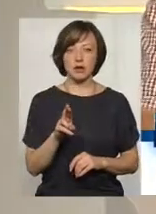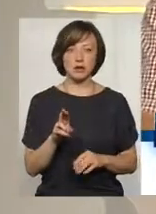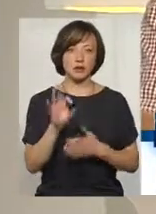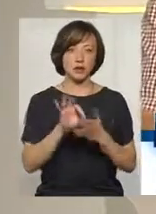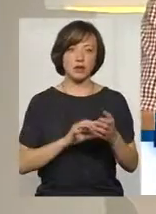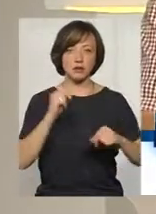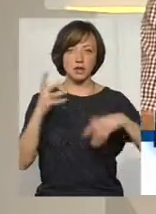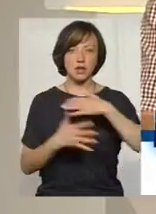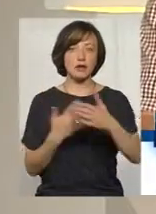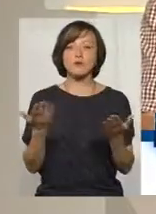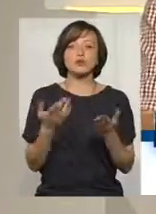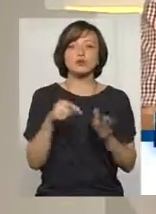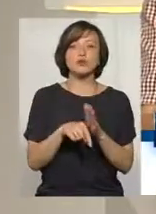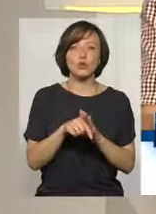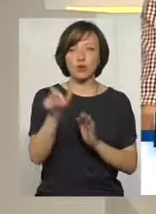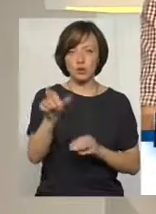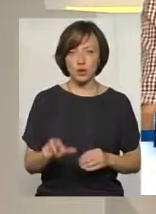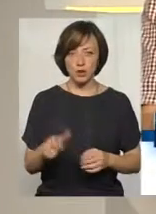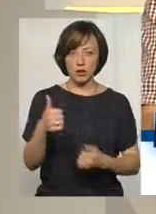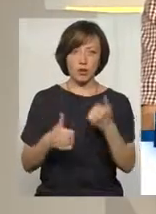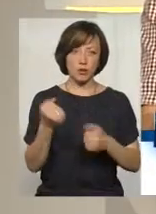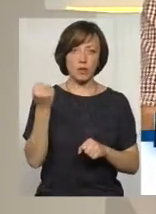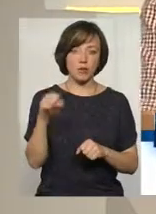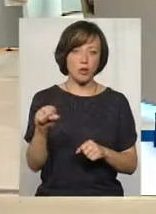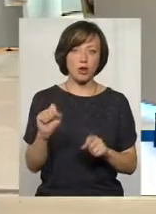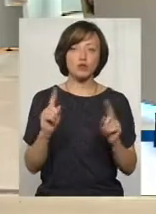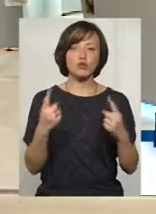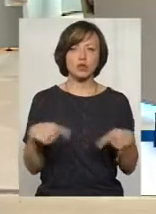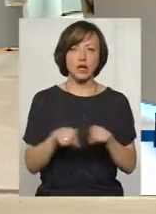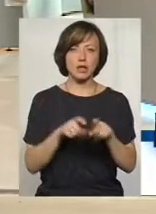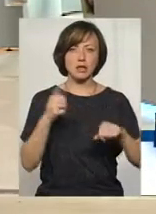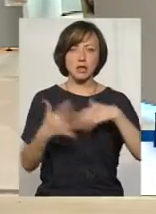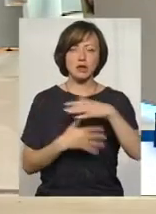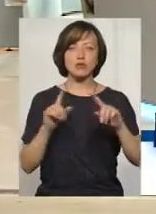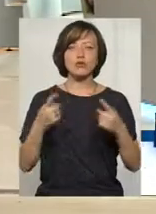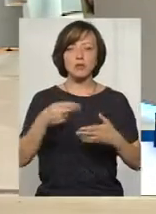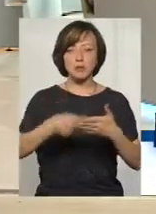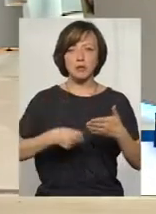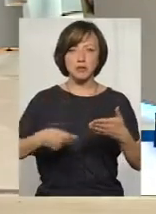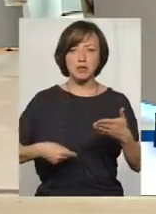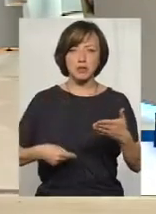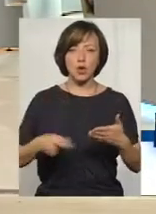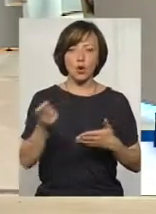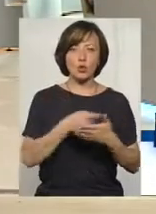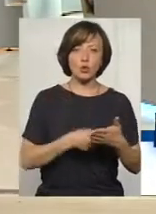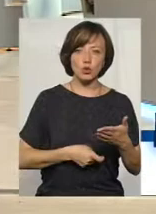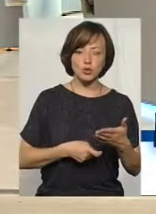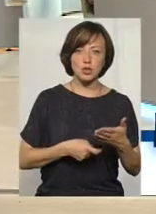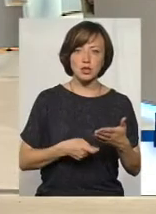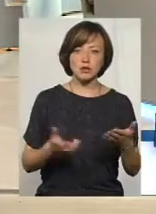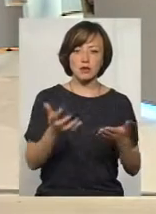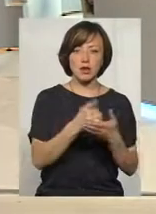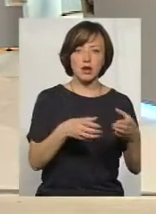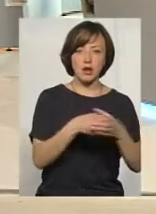якийсь скандал. В чому суть? Ну людина пішла на конкурс, перемогла. Чому такий скандал? Чому збираються підписи, художники збирають,